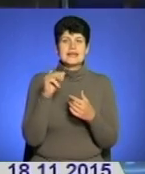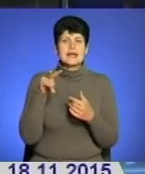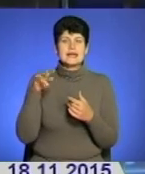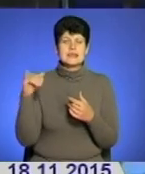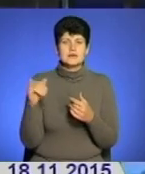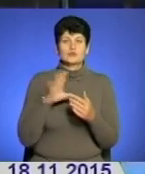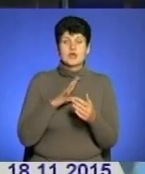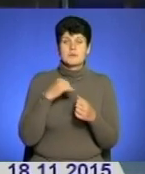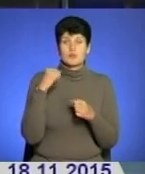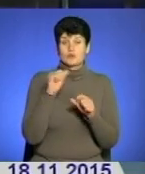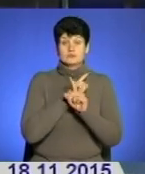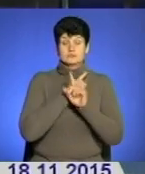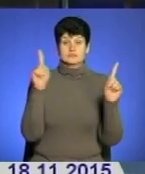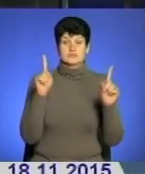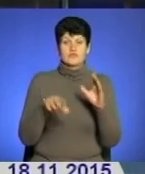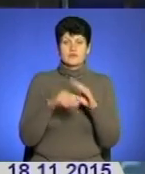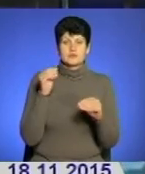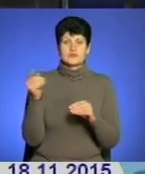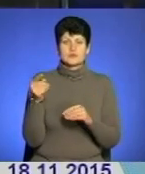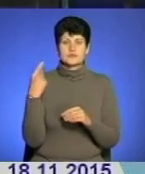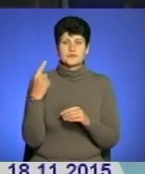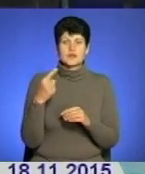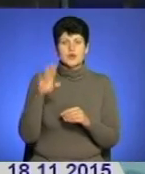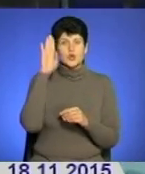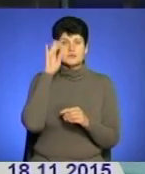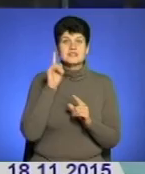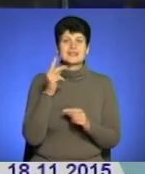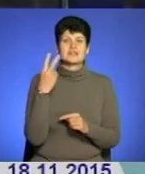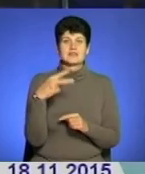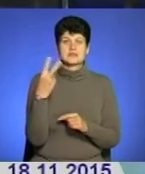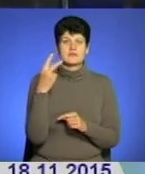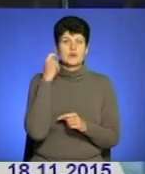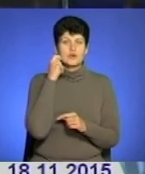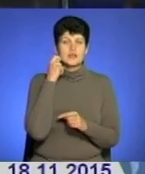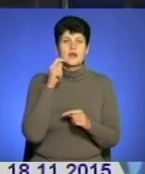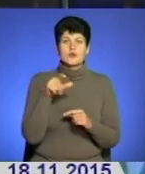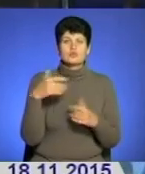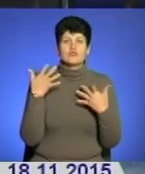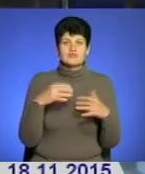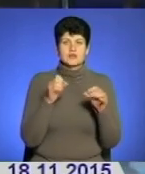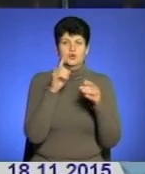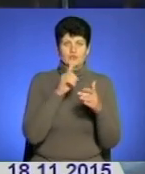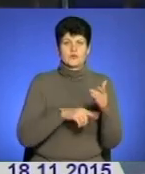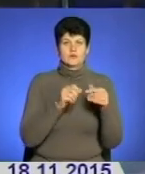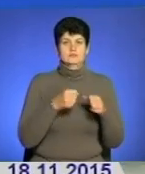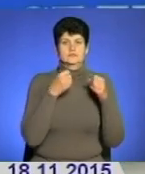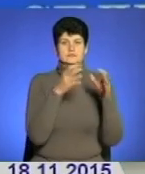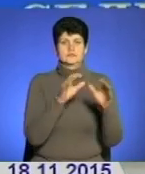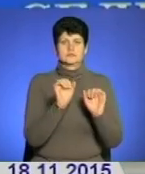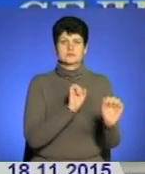стала сенсасією місцевих виборів на Тернопільщині. Хлопців лише 22, а жителі селища вже довірили йому владну булаву.